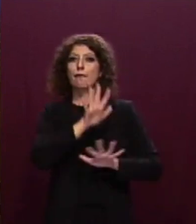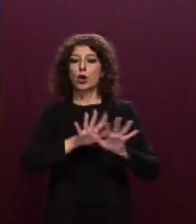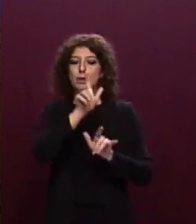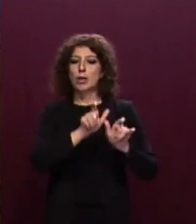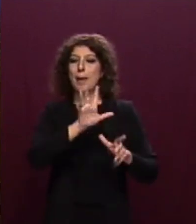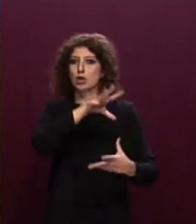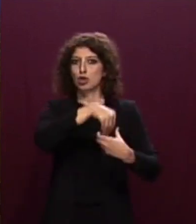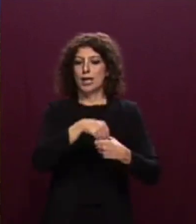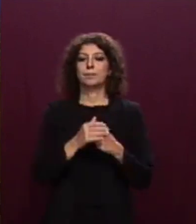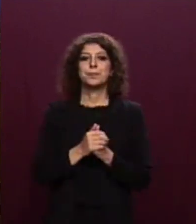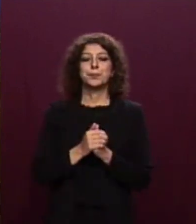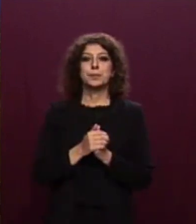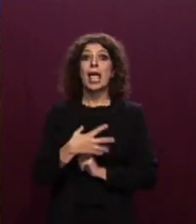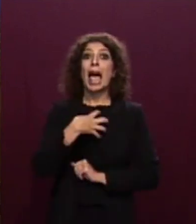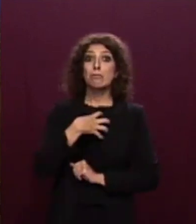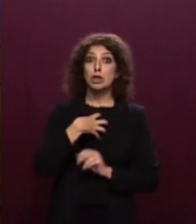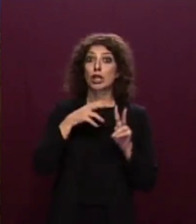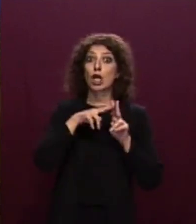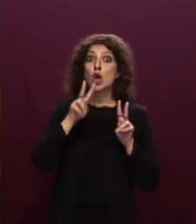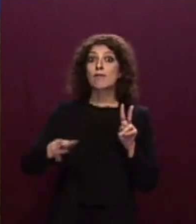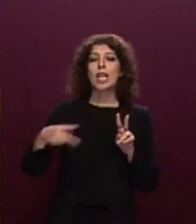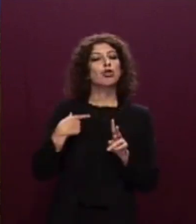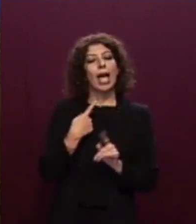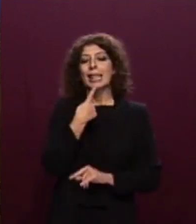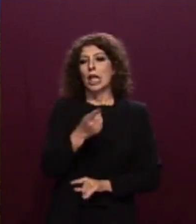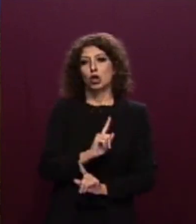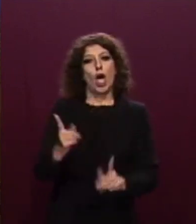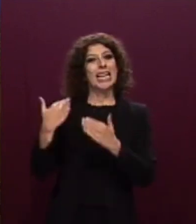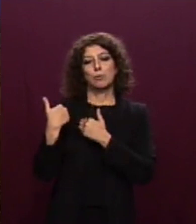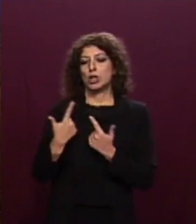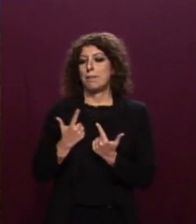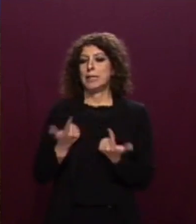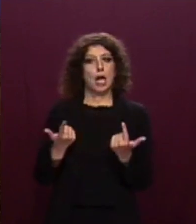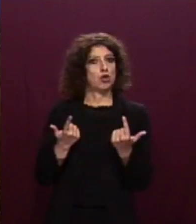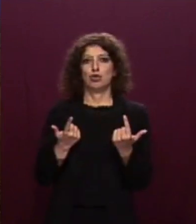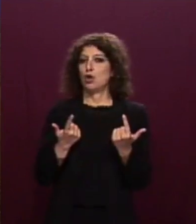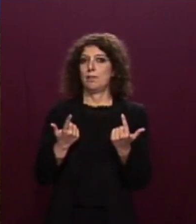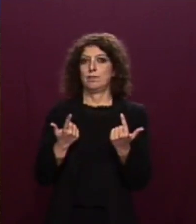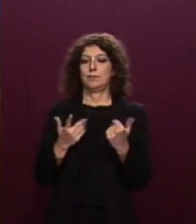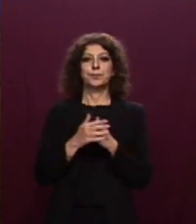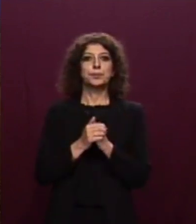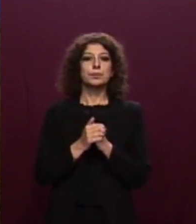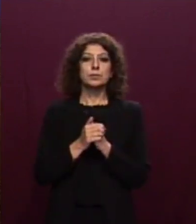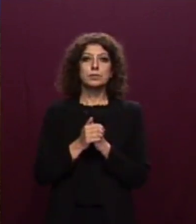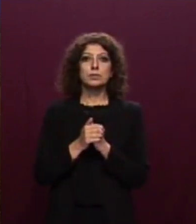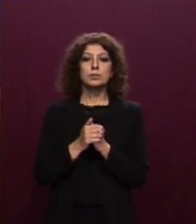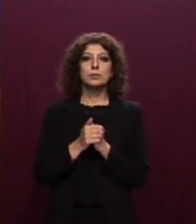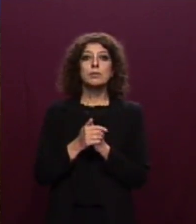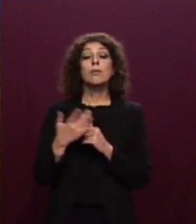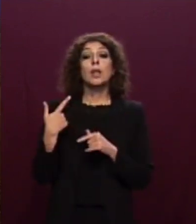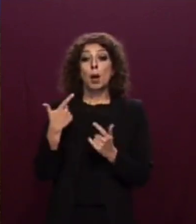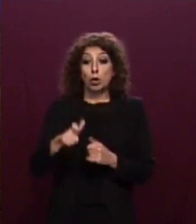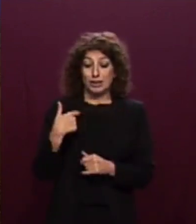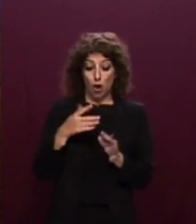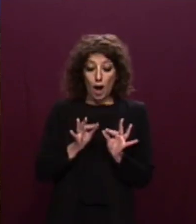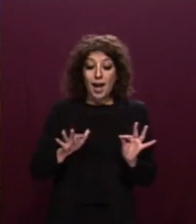del Regno di Norvegia, il 3 novembre, ha negato qualunque responsabilità in ordine alle attività di search and rescue effettuate al di fuori della propria